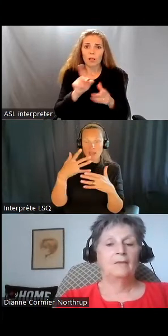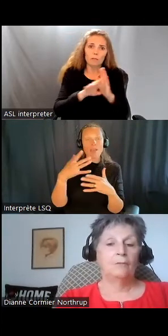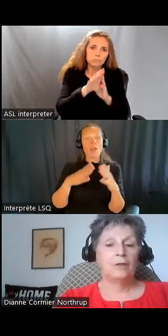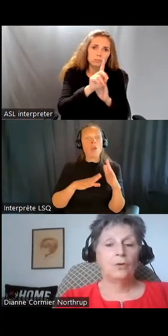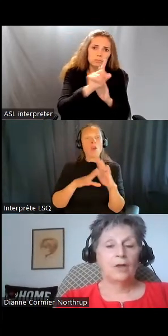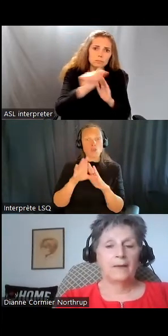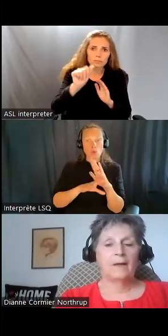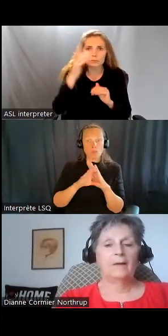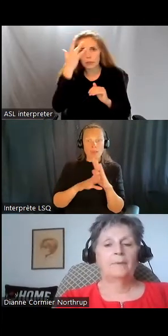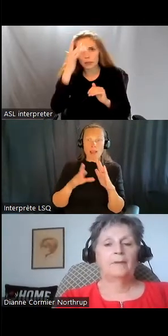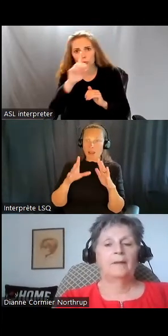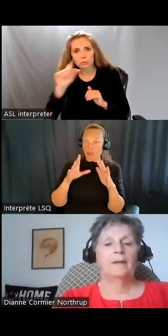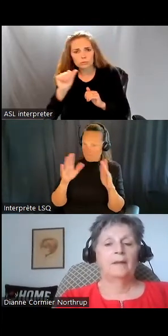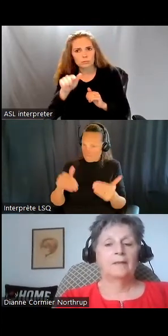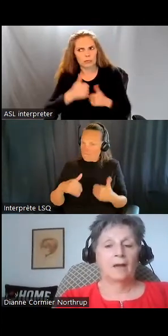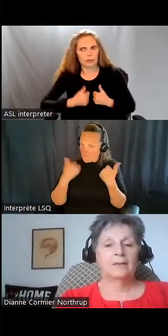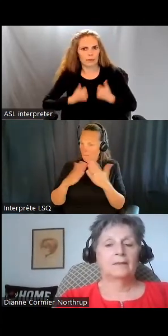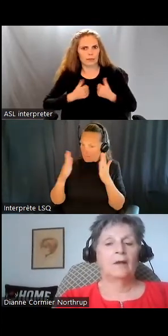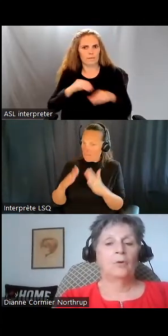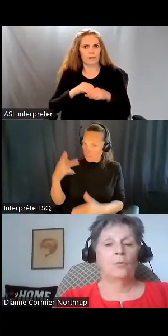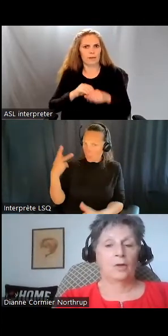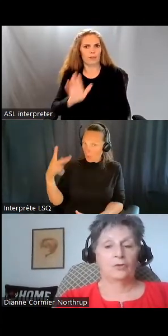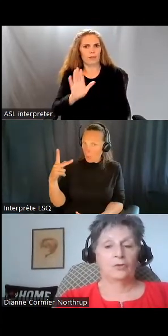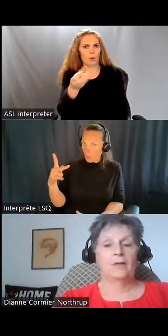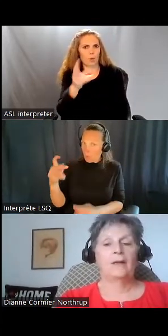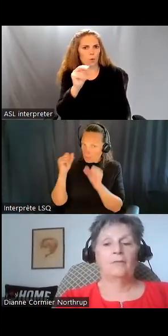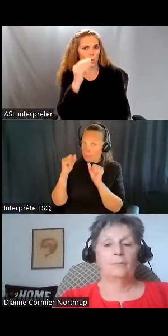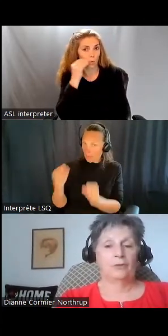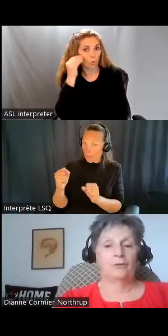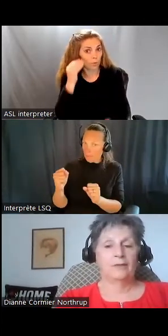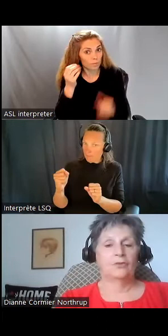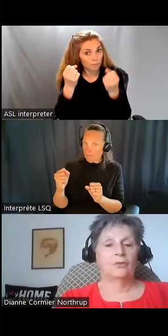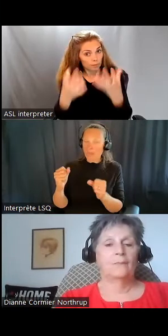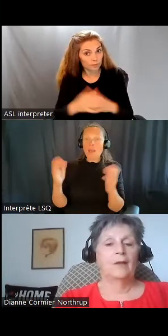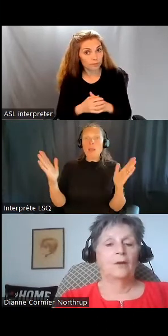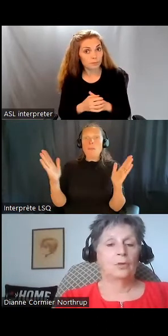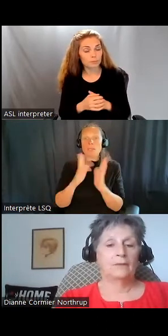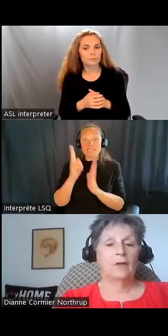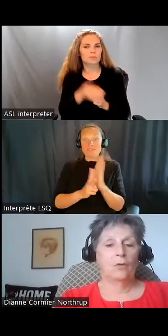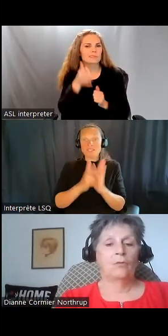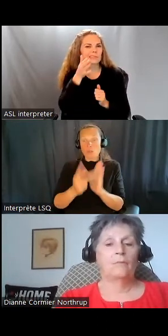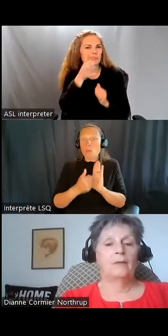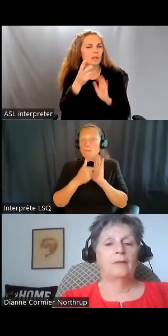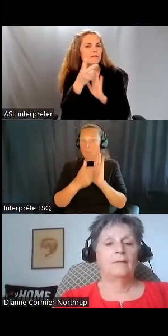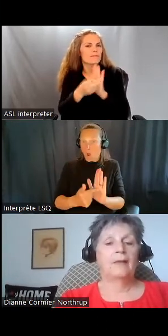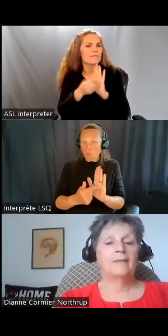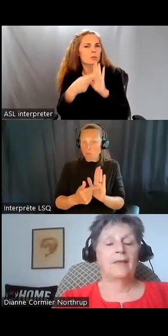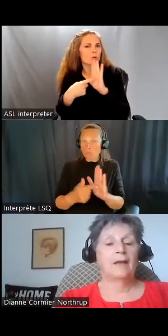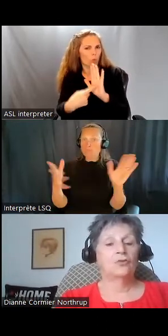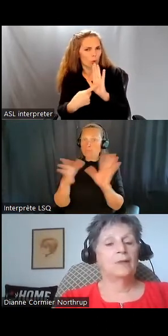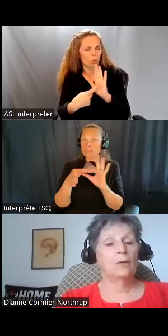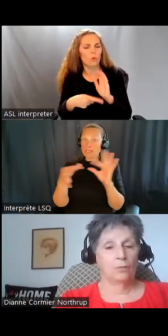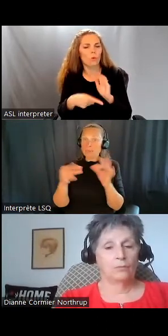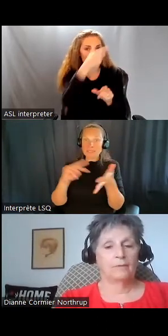dans leur propre maison. et la vidéo que vous allez voir parle d'une histoire d'un frère et d'une sœur qui